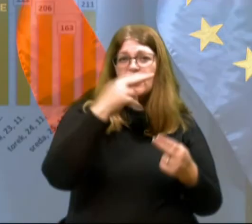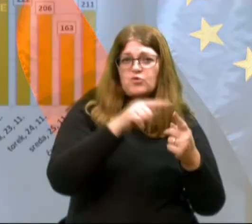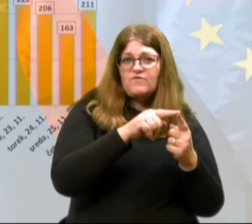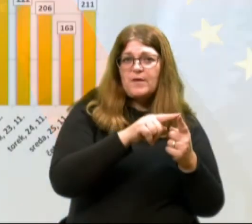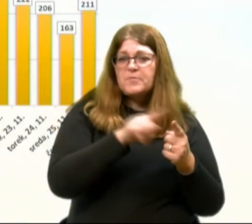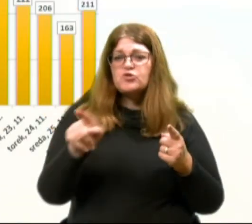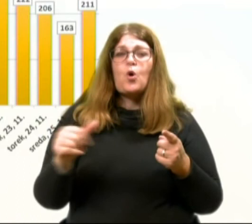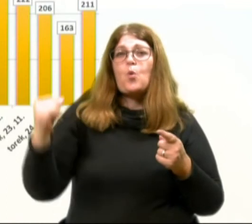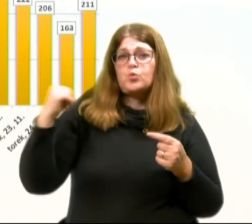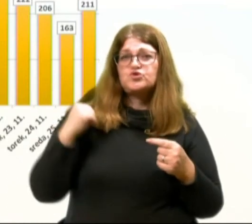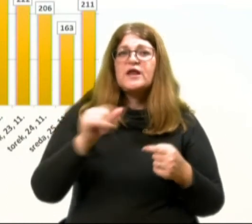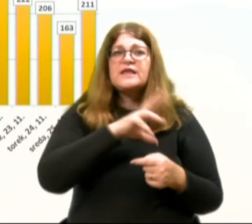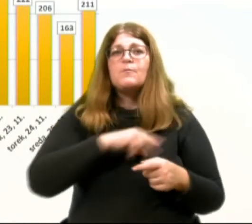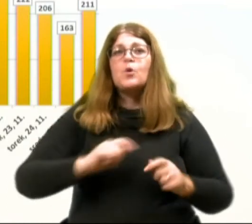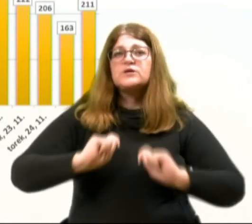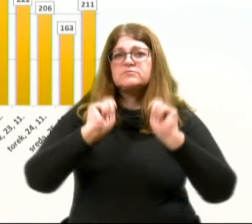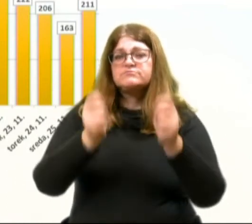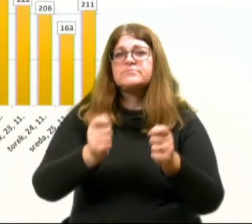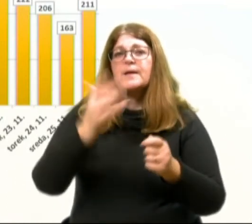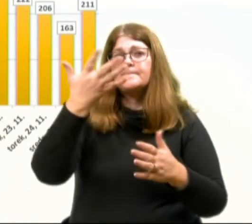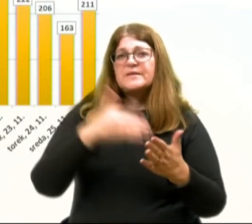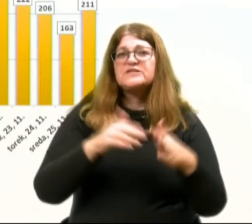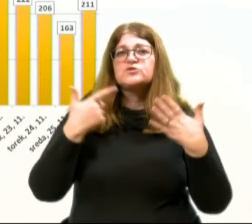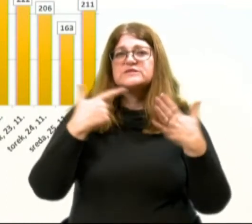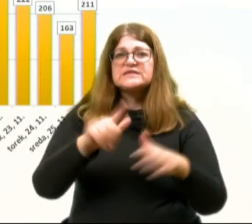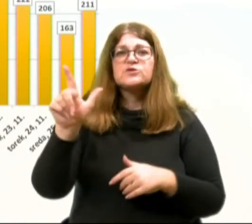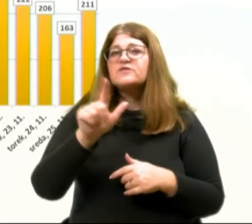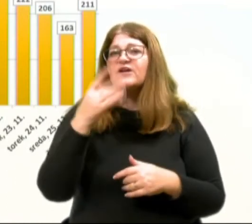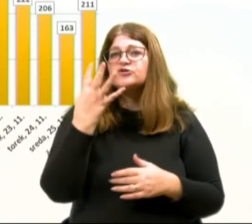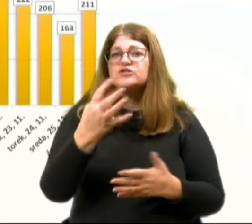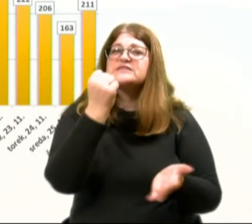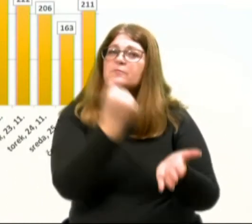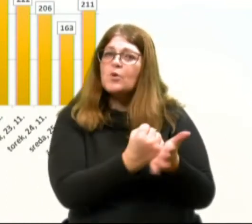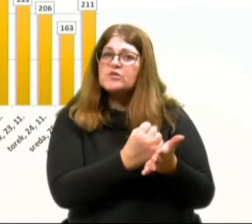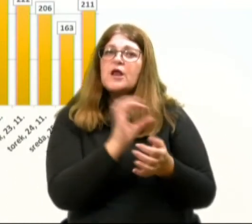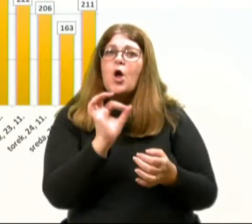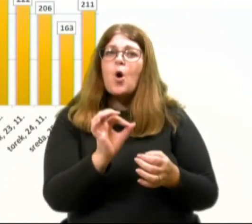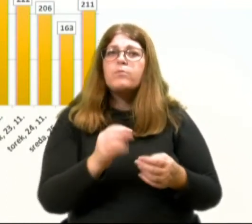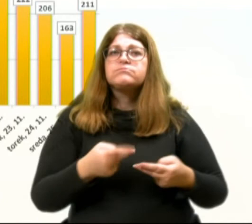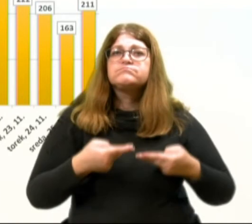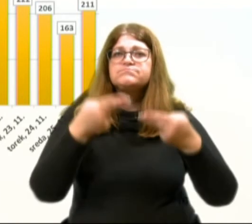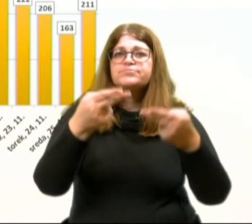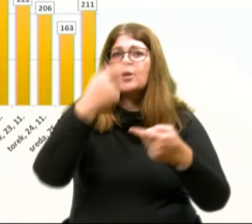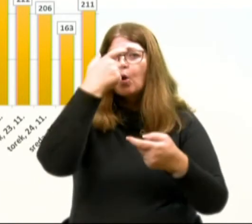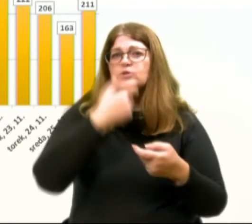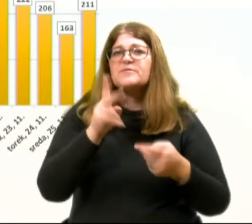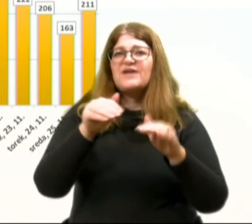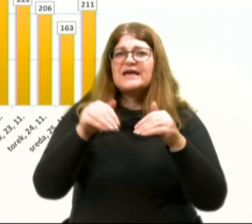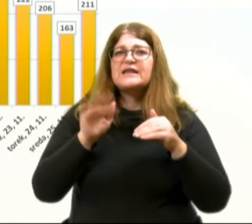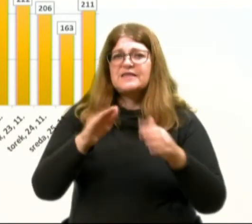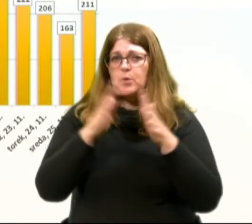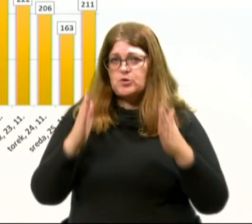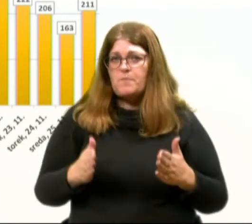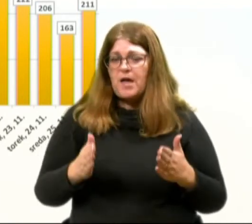do vključne včera je policija izdala 5742 potrdil o napotitvi oseb v karanteno na domu,